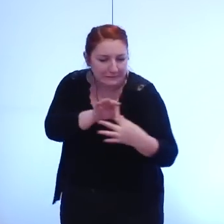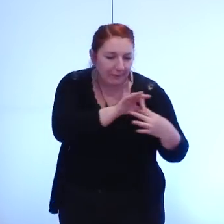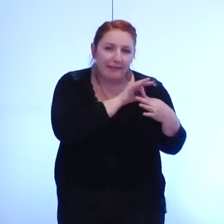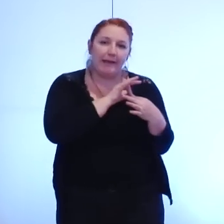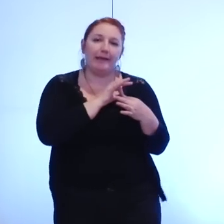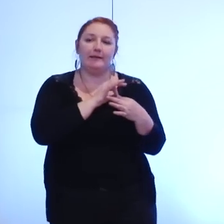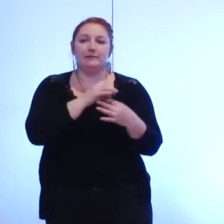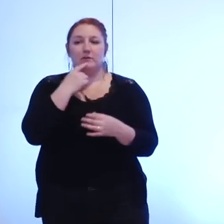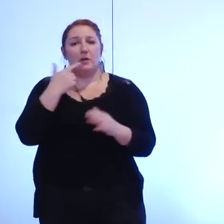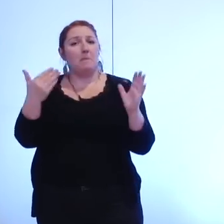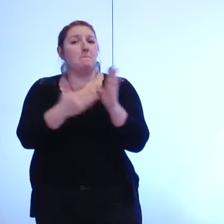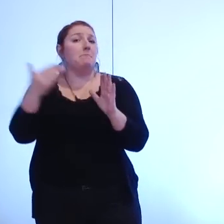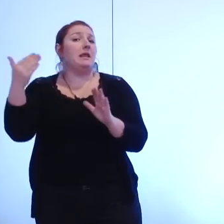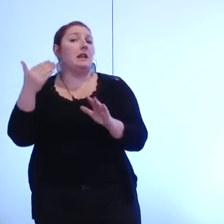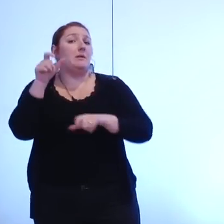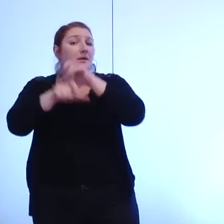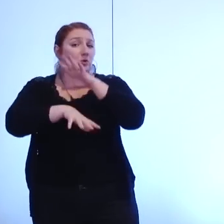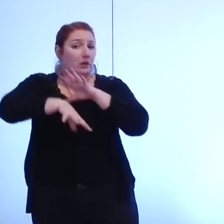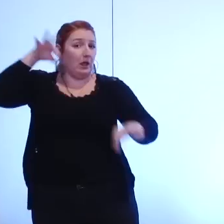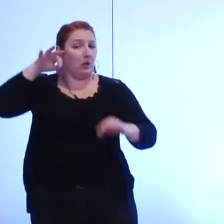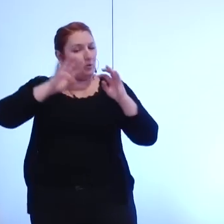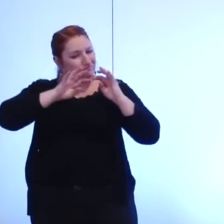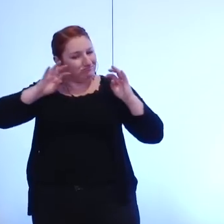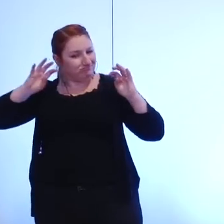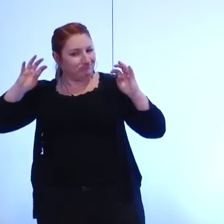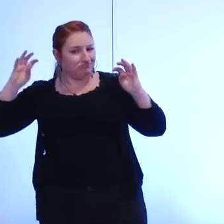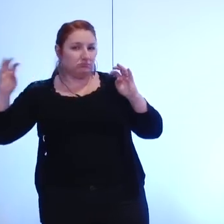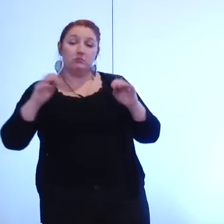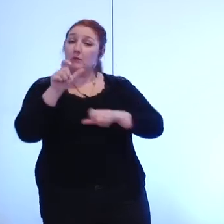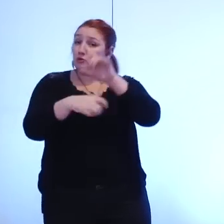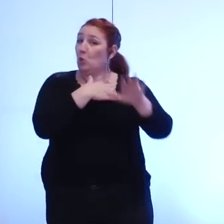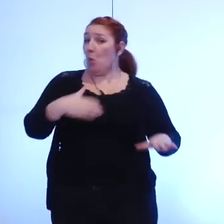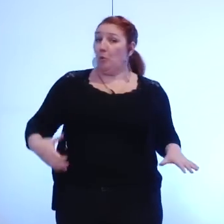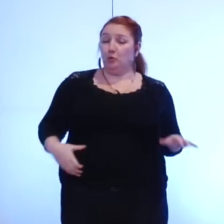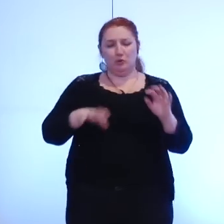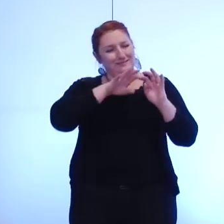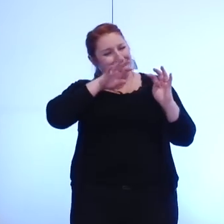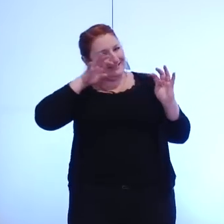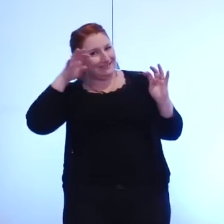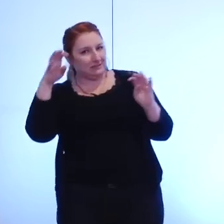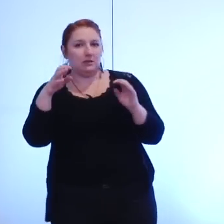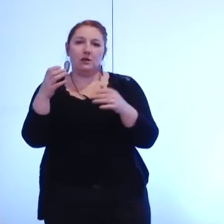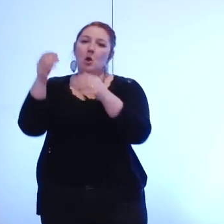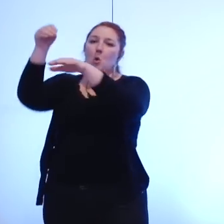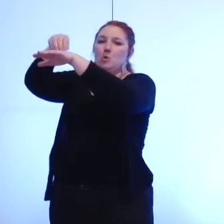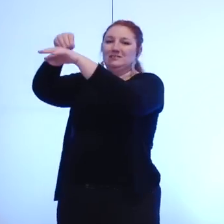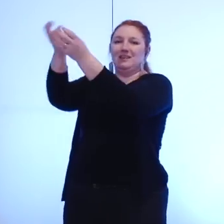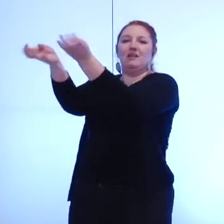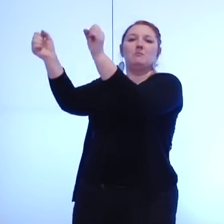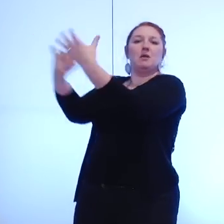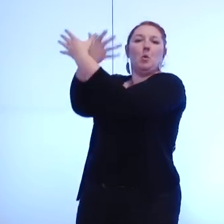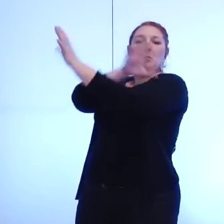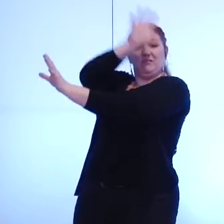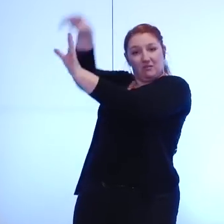effectivement par ces 1000 élus communaux qui ont accès au conseil métropolitain qui est